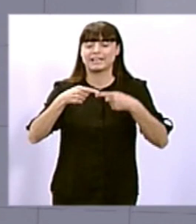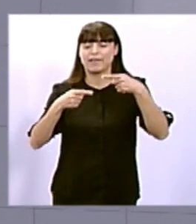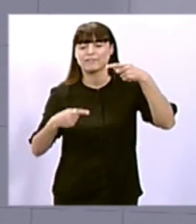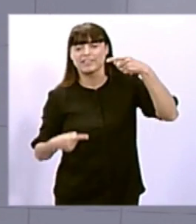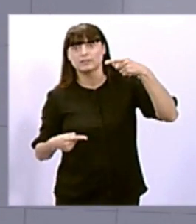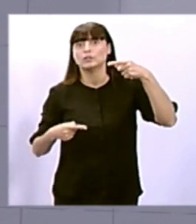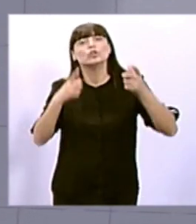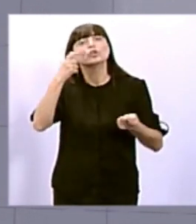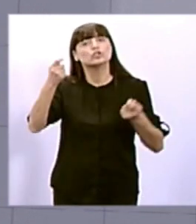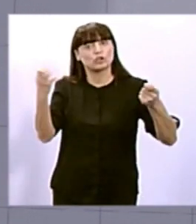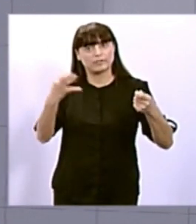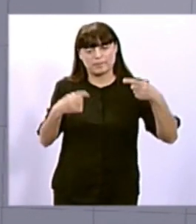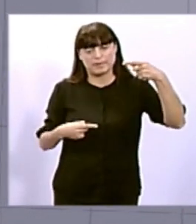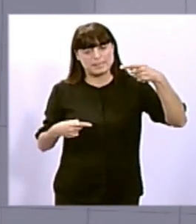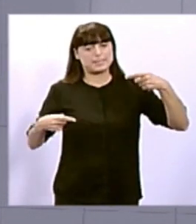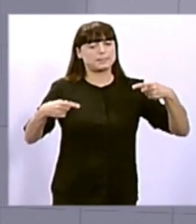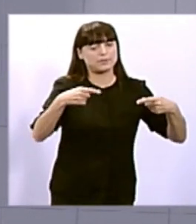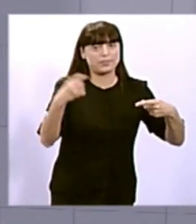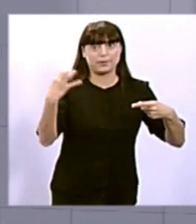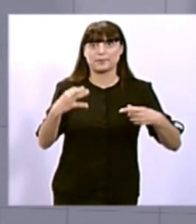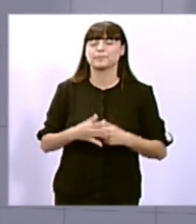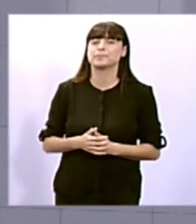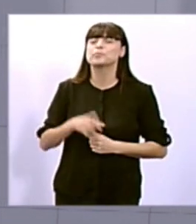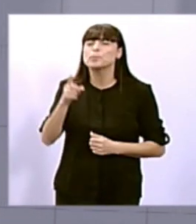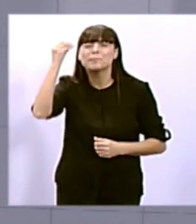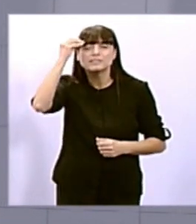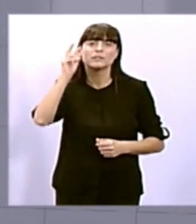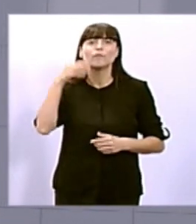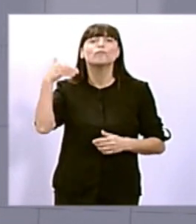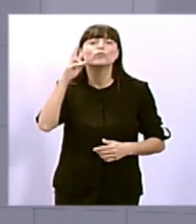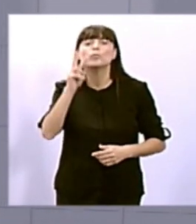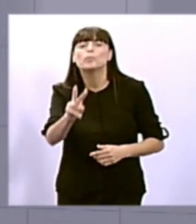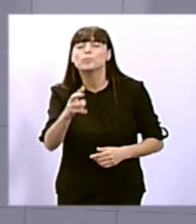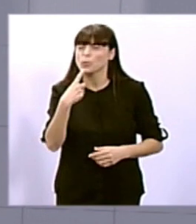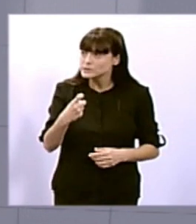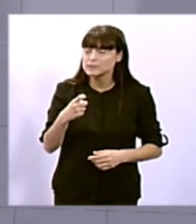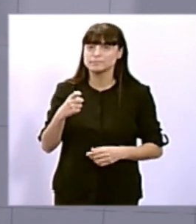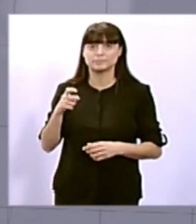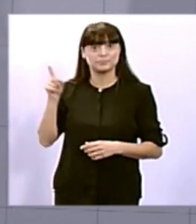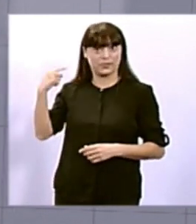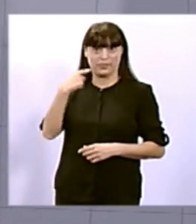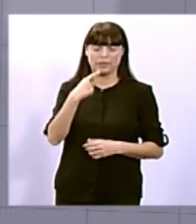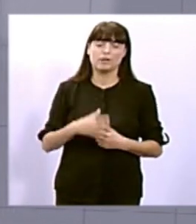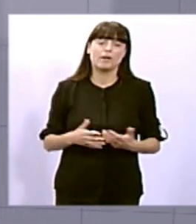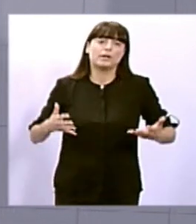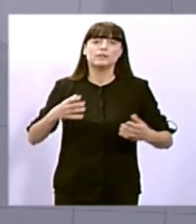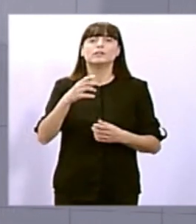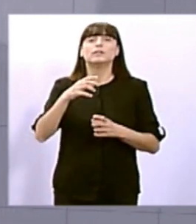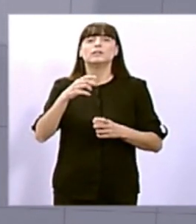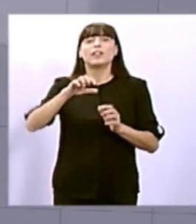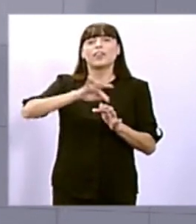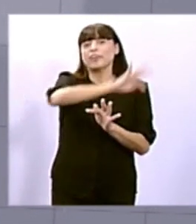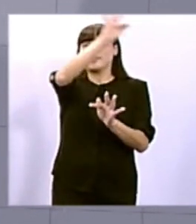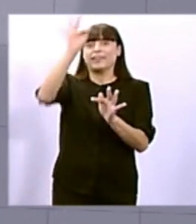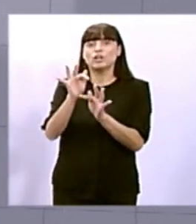En tot cas, les conjuntures econòmiques, els cicles econòmics i el context social i en aquest